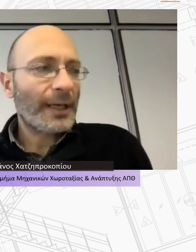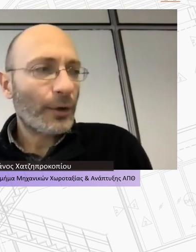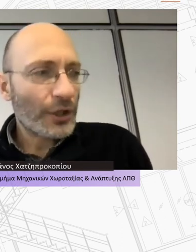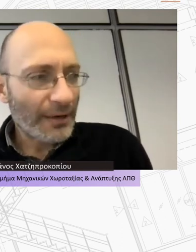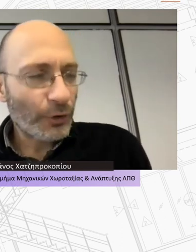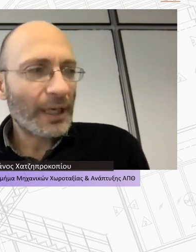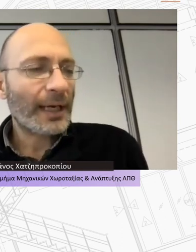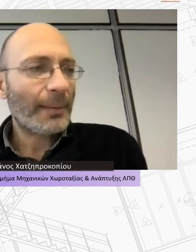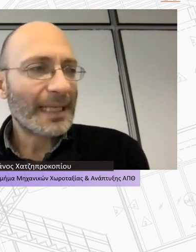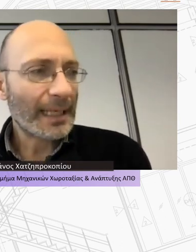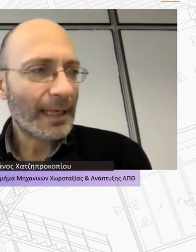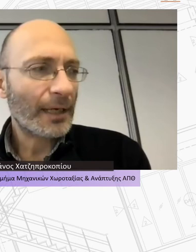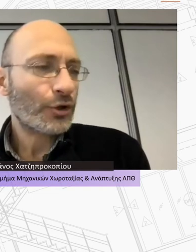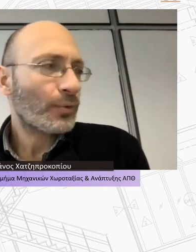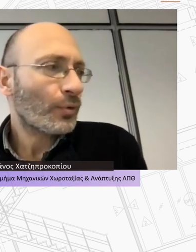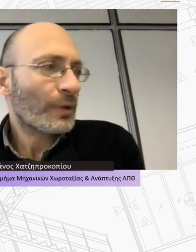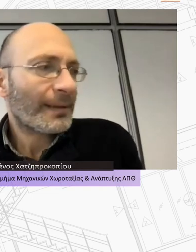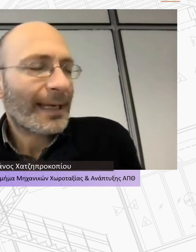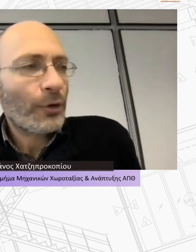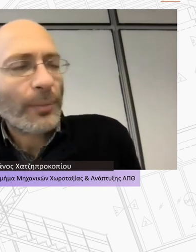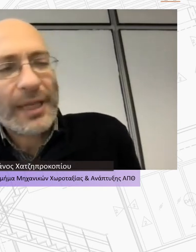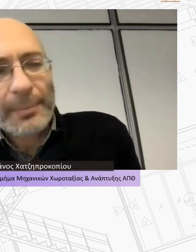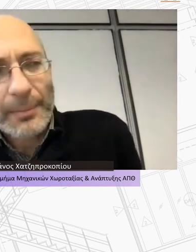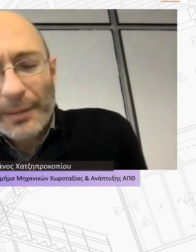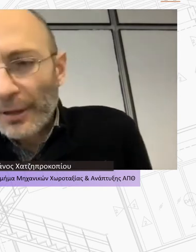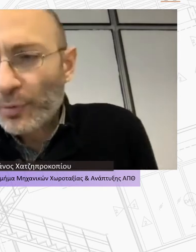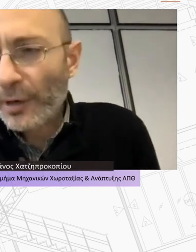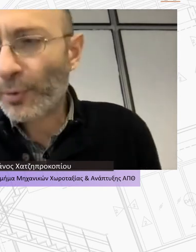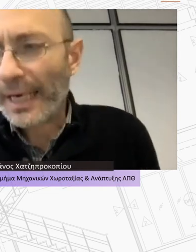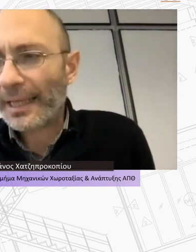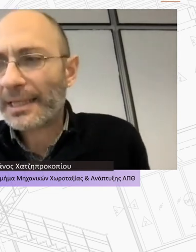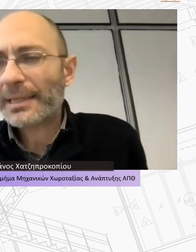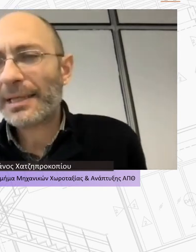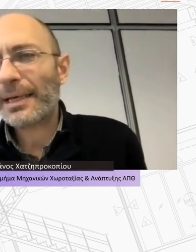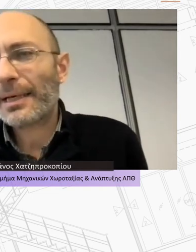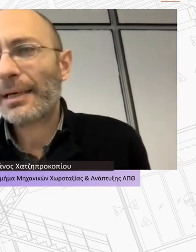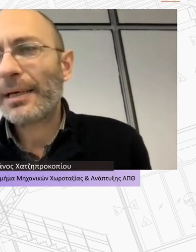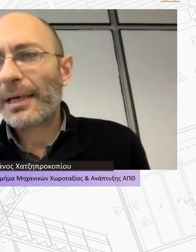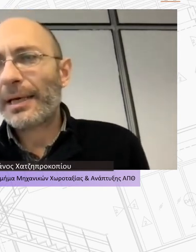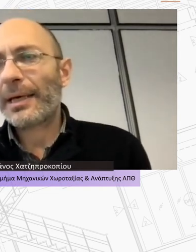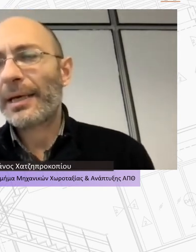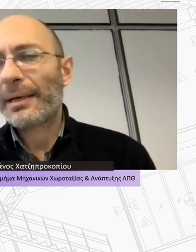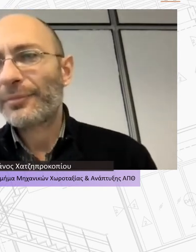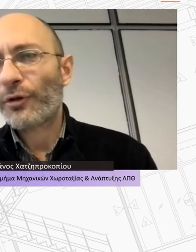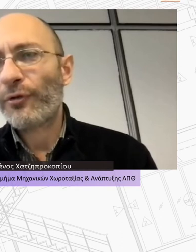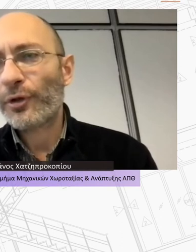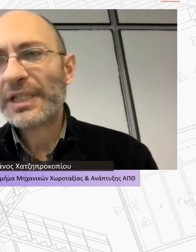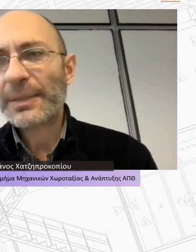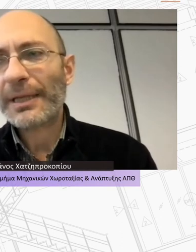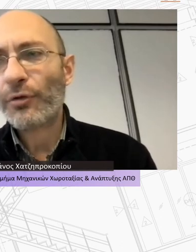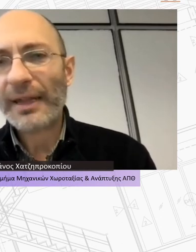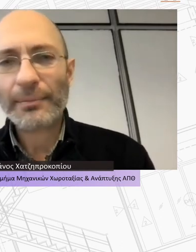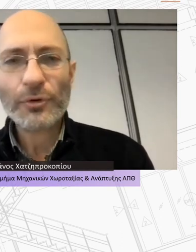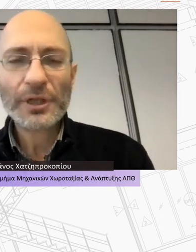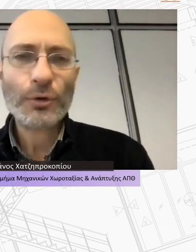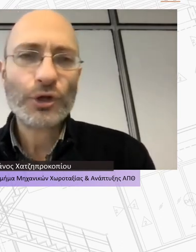Ευχαριστώ για την ερώτηση Αυτό ήταν και ένα από τα στοιχεία ίσως που τα καινούργια που δεν τα περιμέναμε τελευταία που μου έδειξε και τροφοδότησε